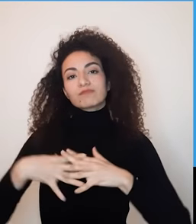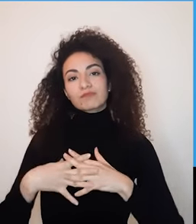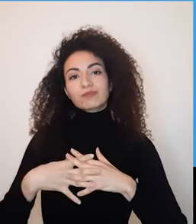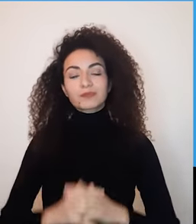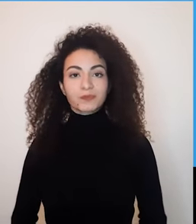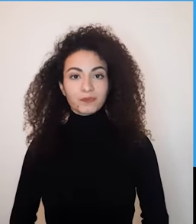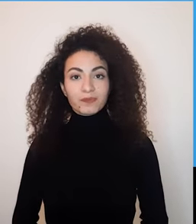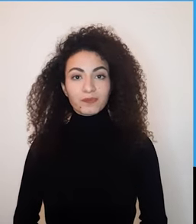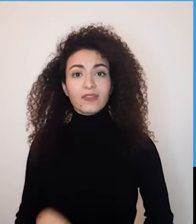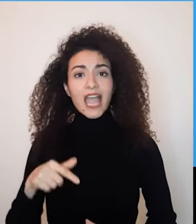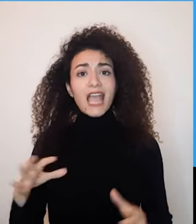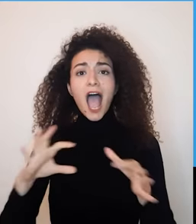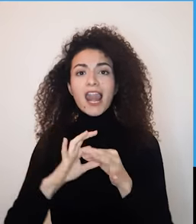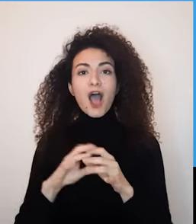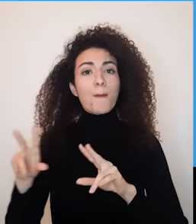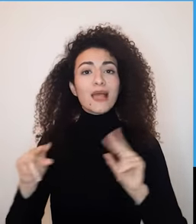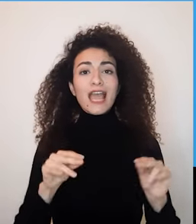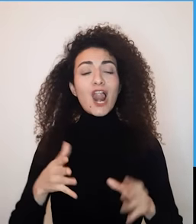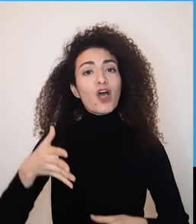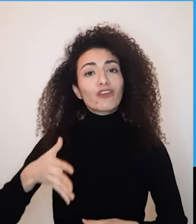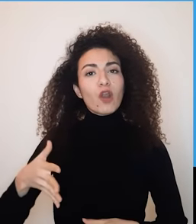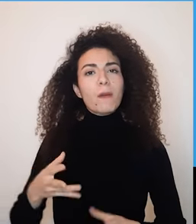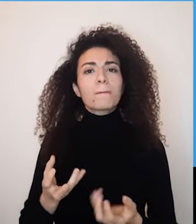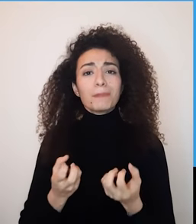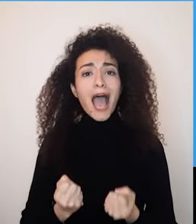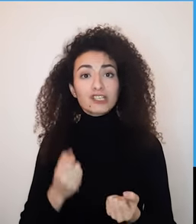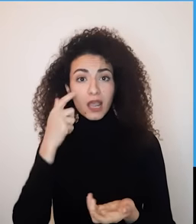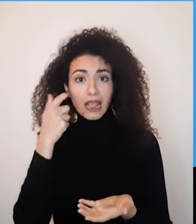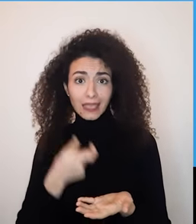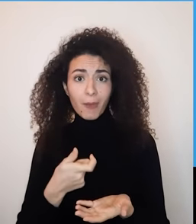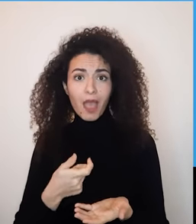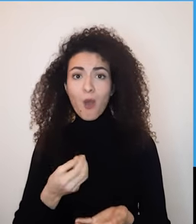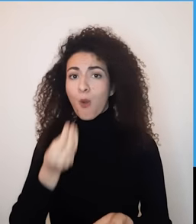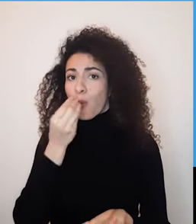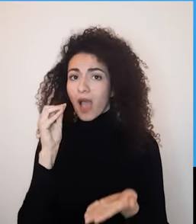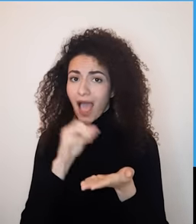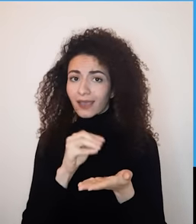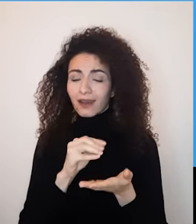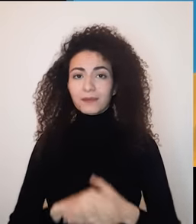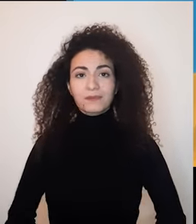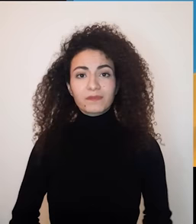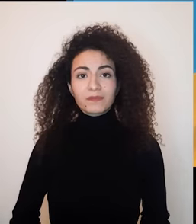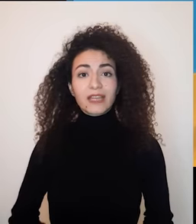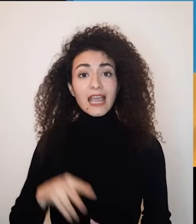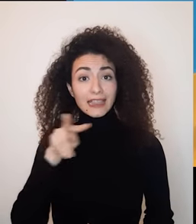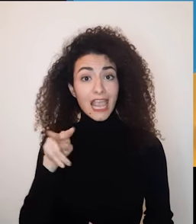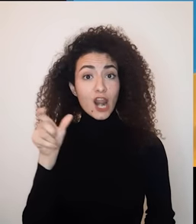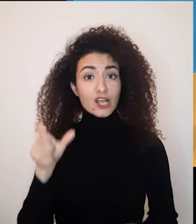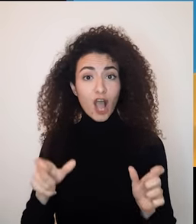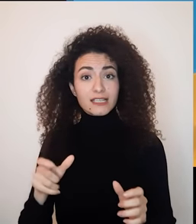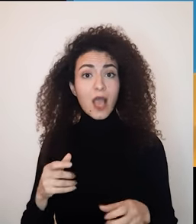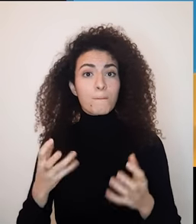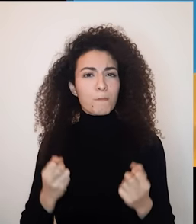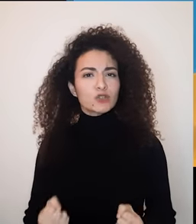والرفاه فهاي العلاقة هي مثل التفضل اللي بيحتاج للتغذية والاعتنان فكل واحد